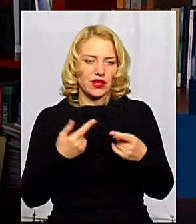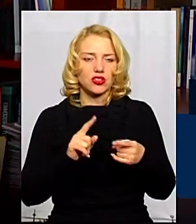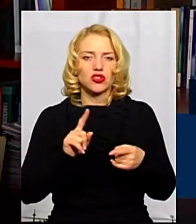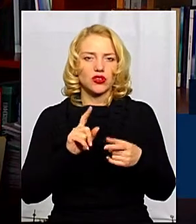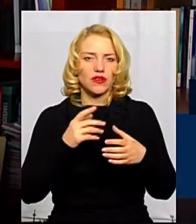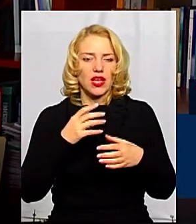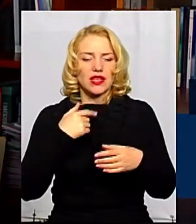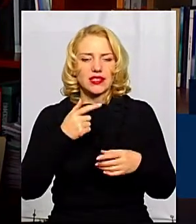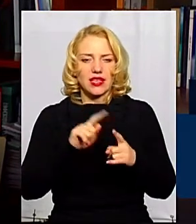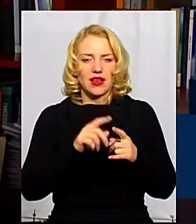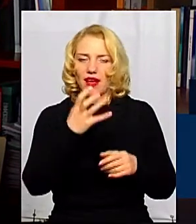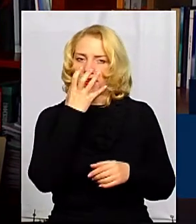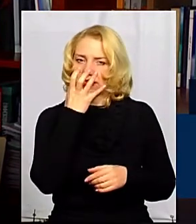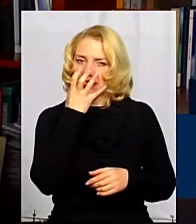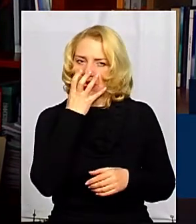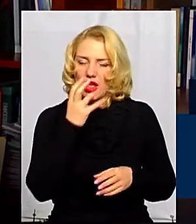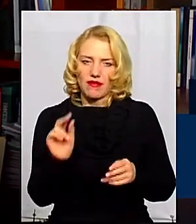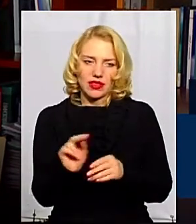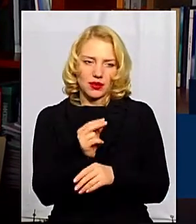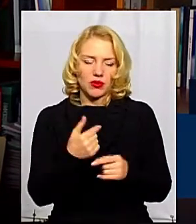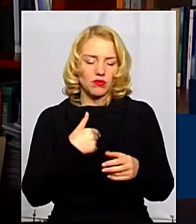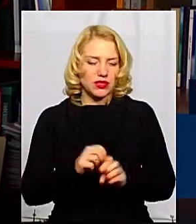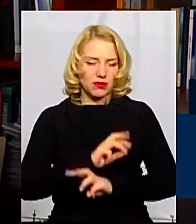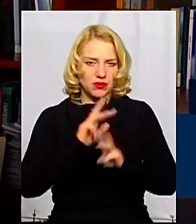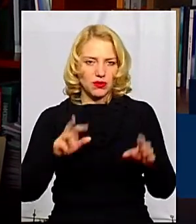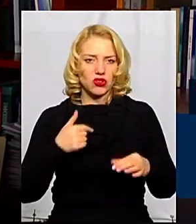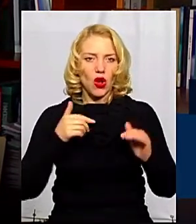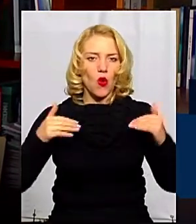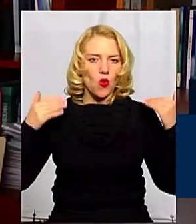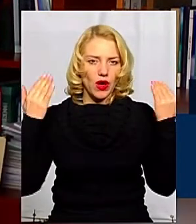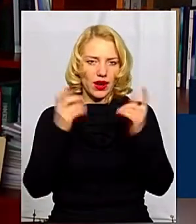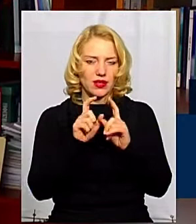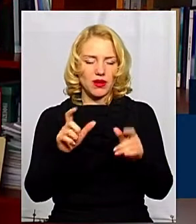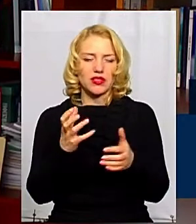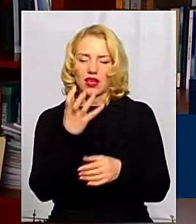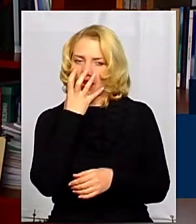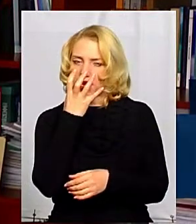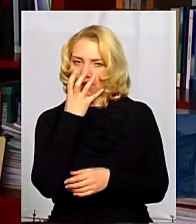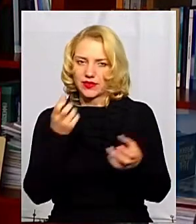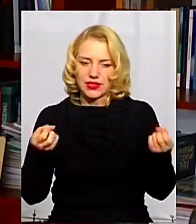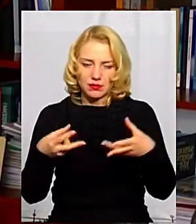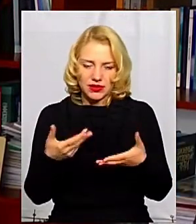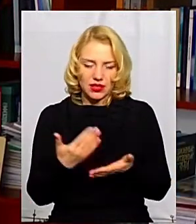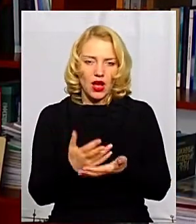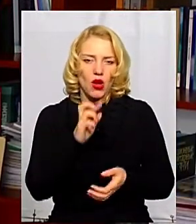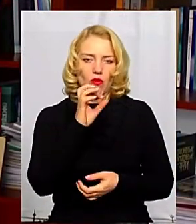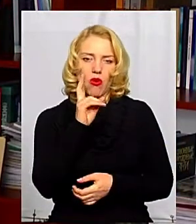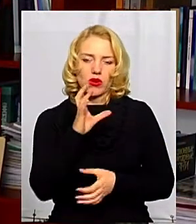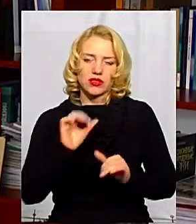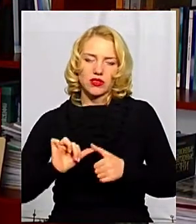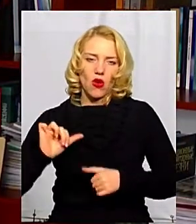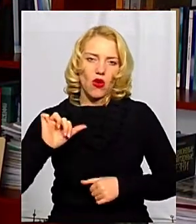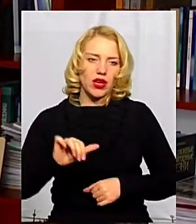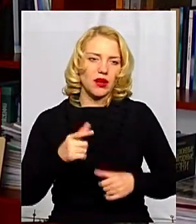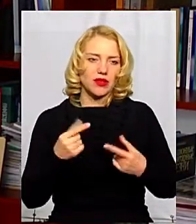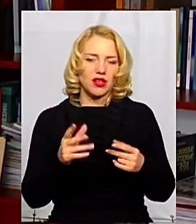це киснева терапія, ми абсолютно забезпечені, у нас в реанімації достатна кількість дихальної апаратури, в нас є бокс окремий, в якому ми